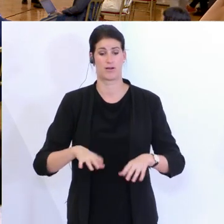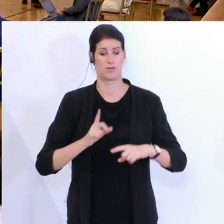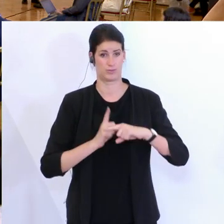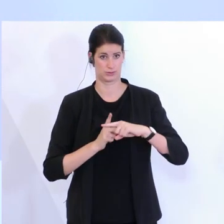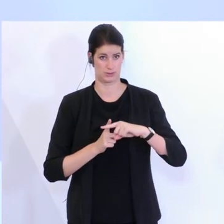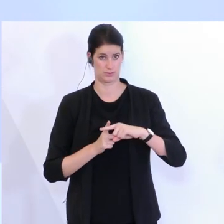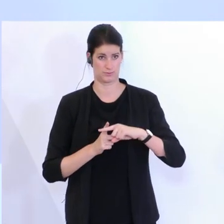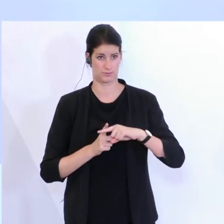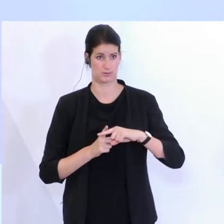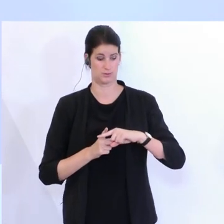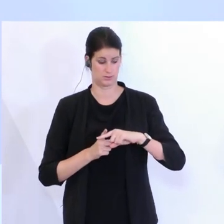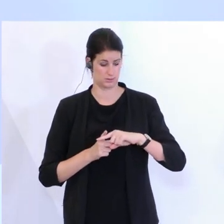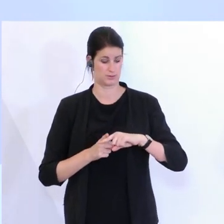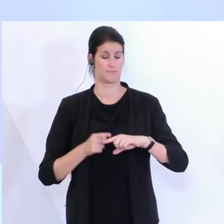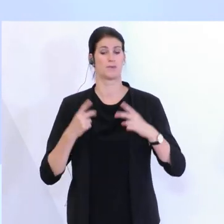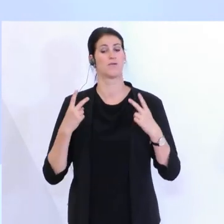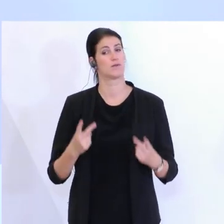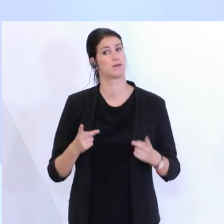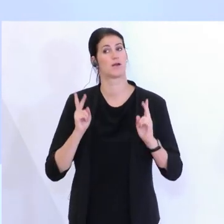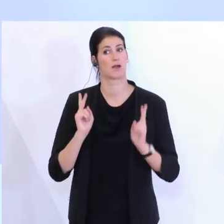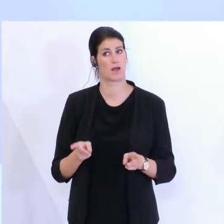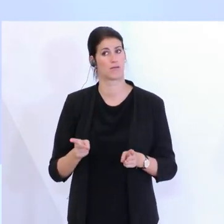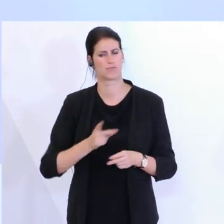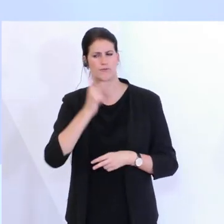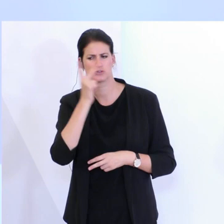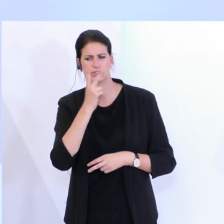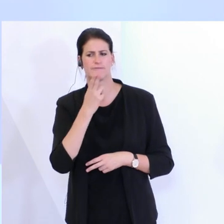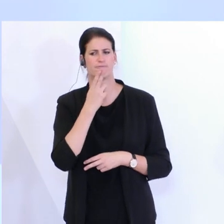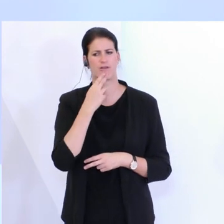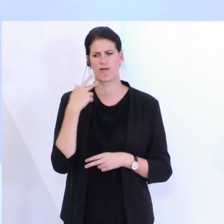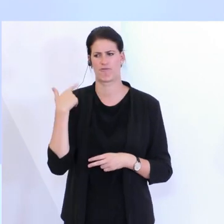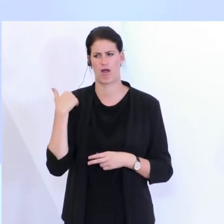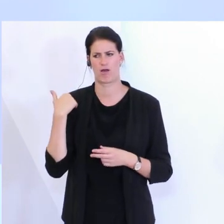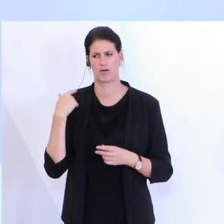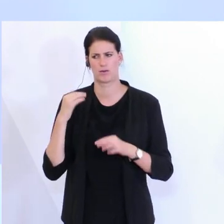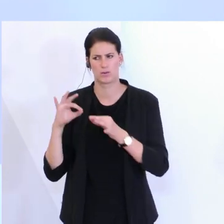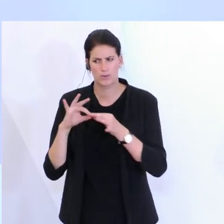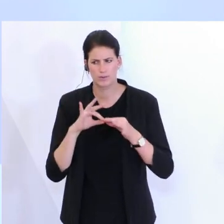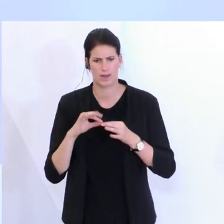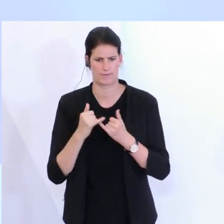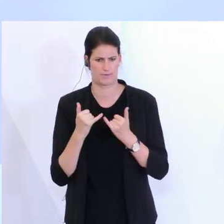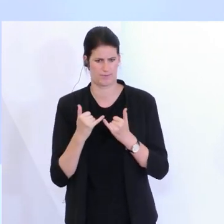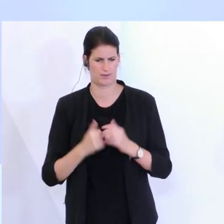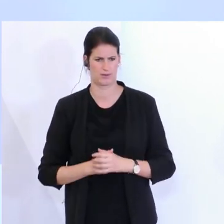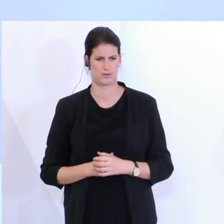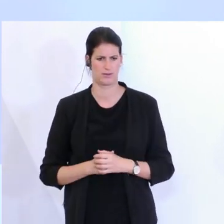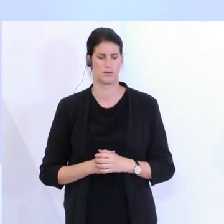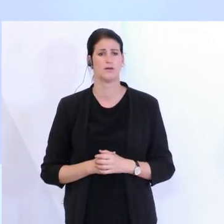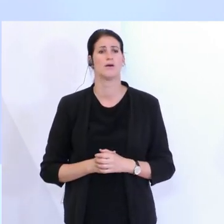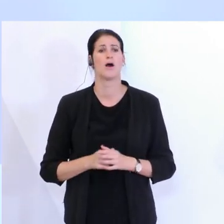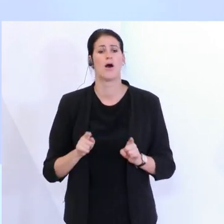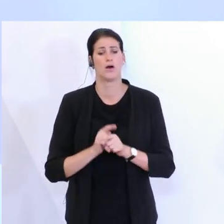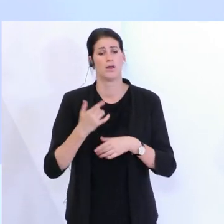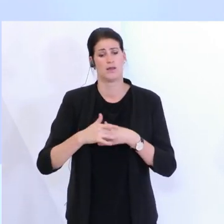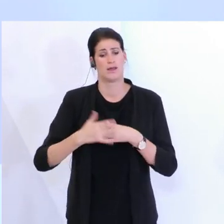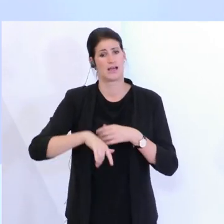schnell es geht, quasi auch nachvollziehen kann, wer hat potenziell Kontakt gehabt. Da haben ja vor allem die Gastronomen